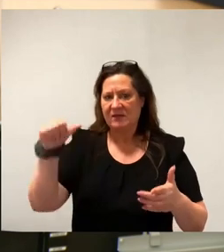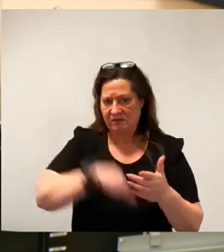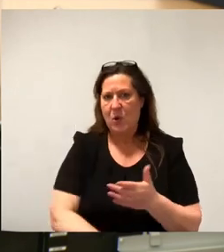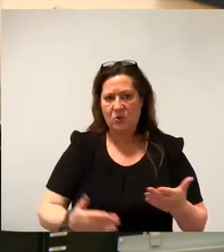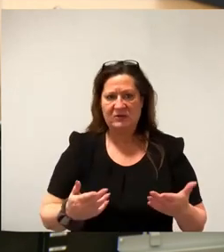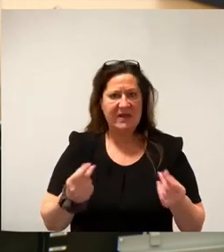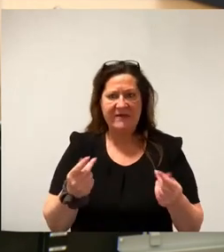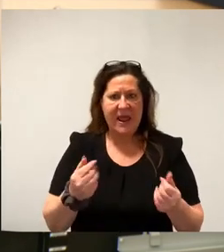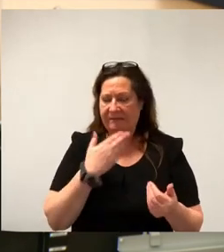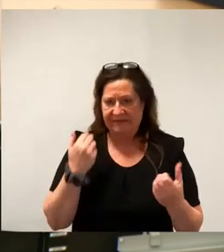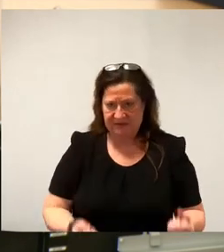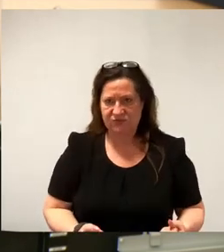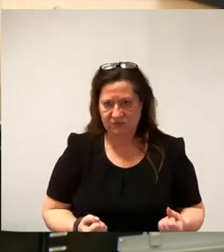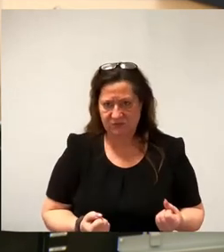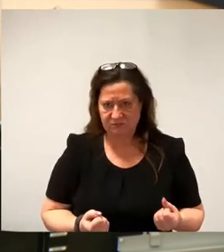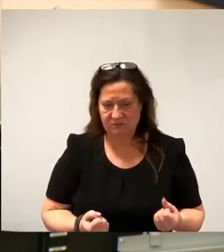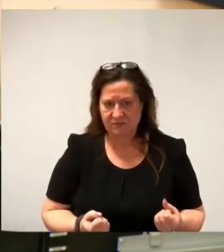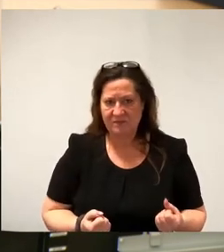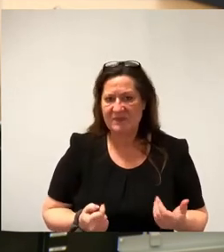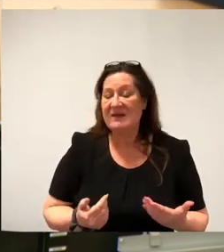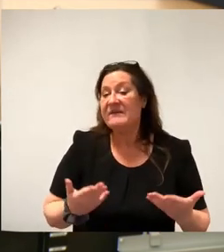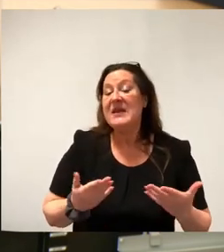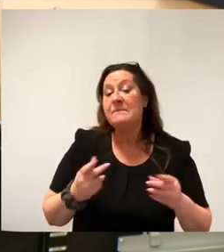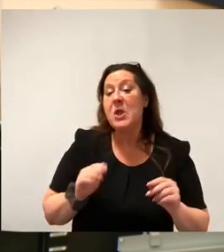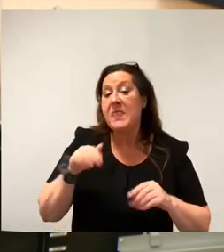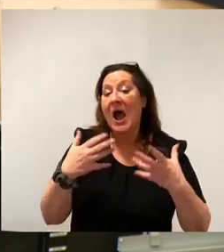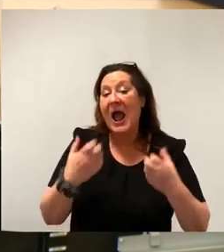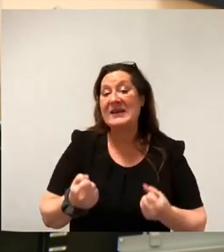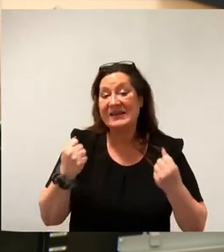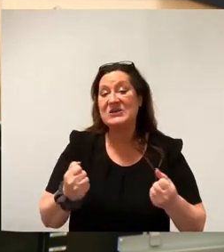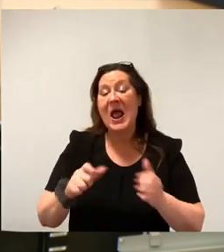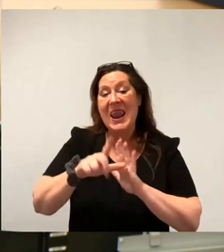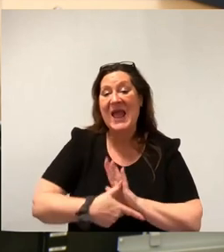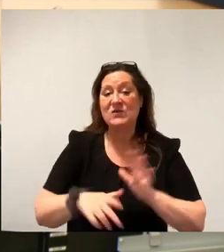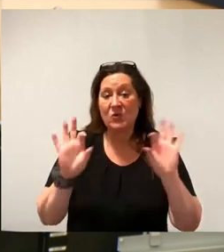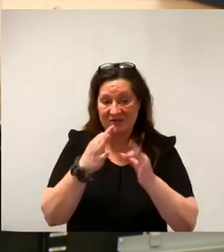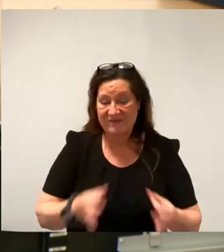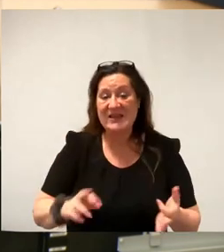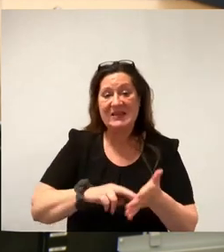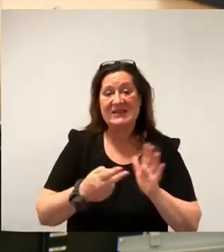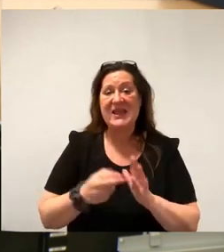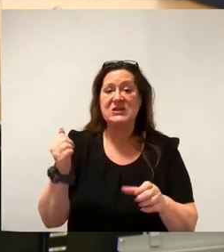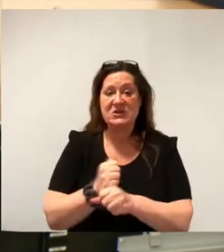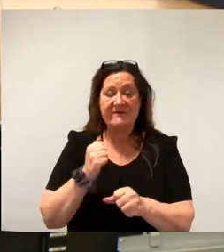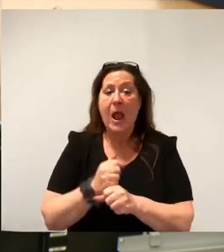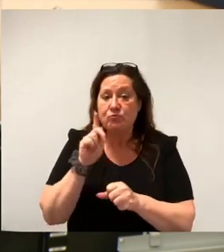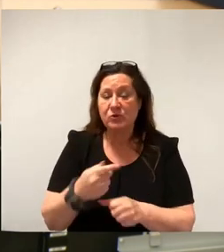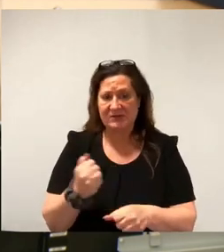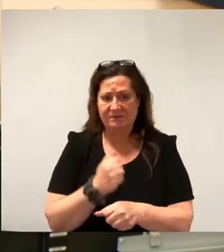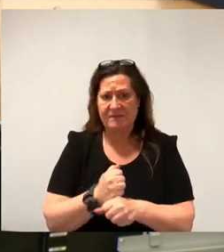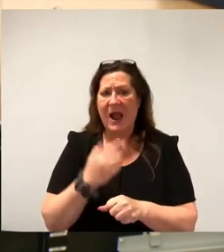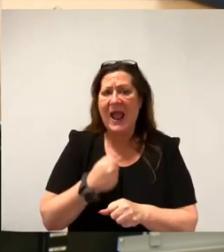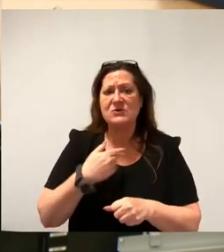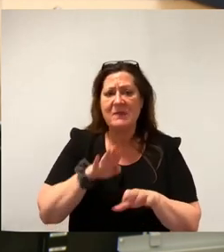Die nachhaltige Sicherung der finanziellen Leistungsfähigkeit der Technischen Werke Dresden soll in mehreren Schritten